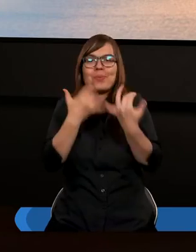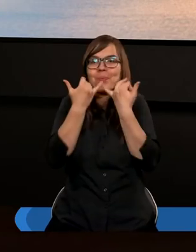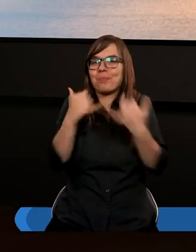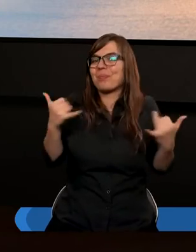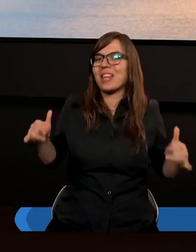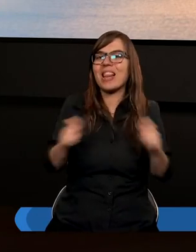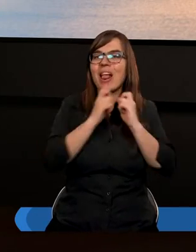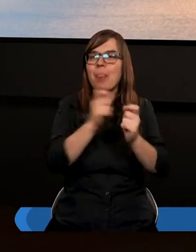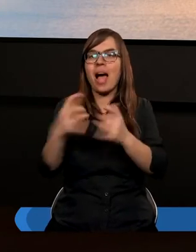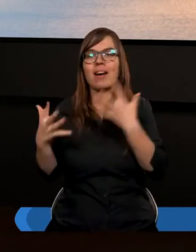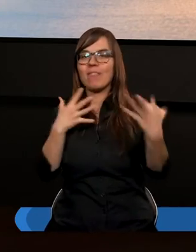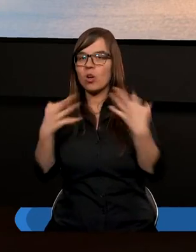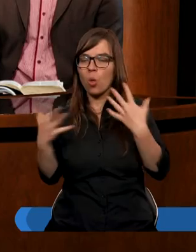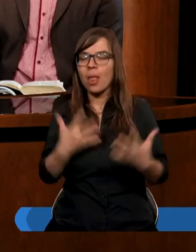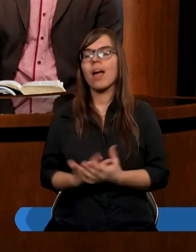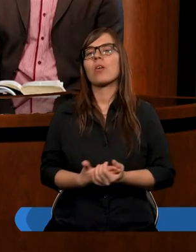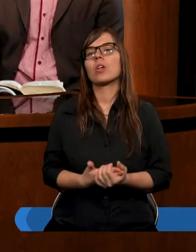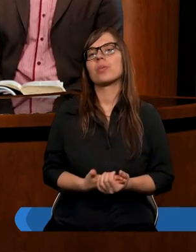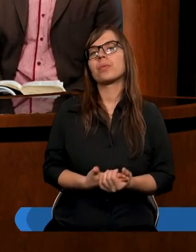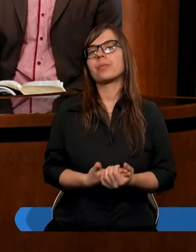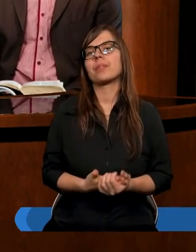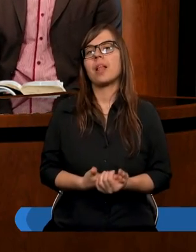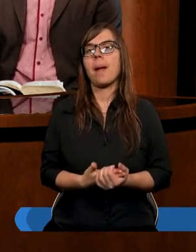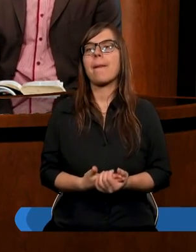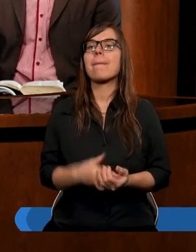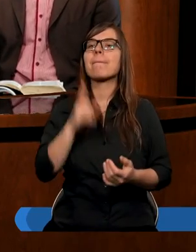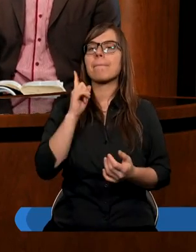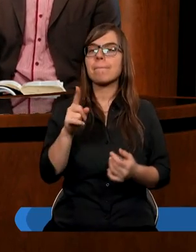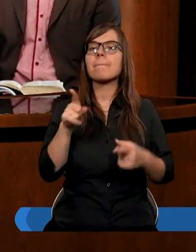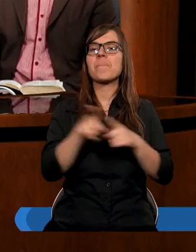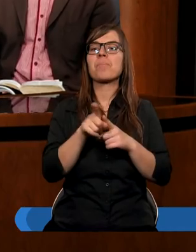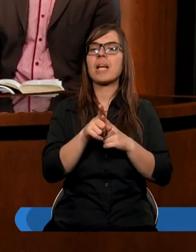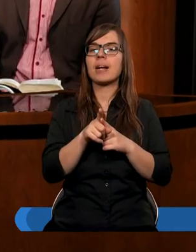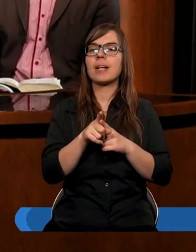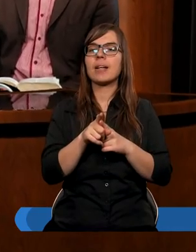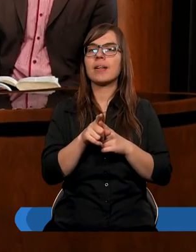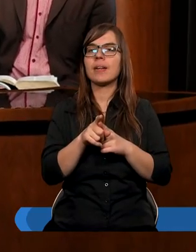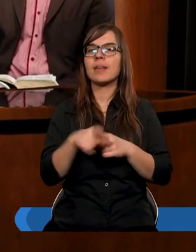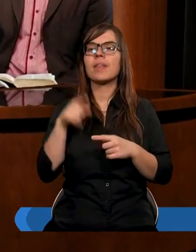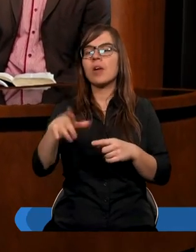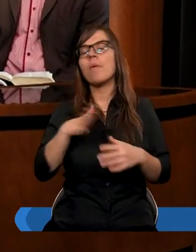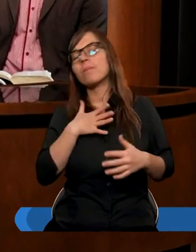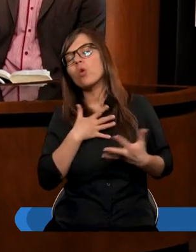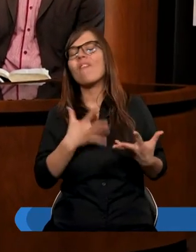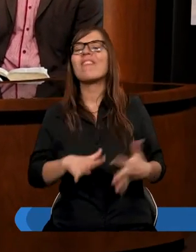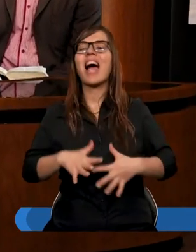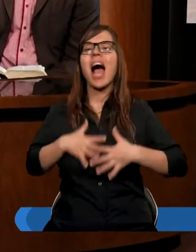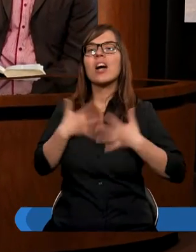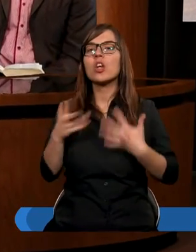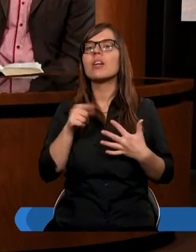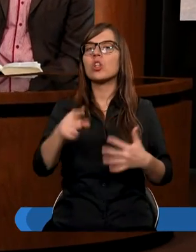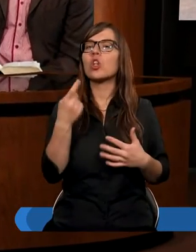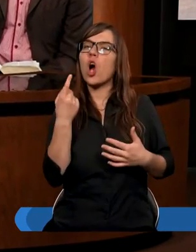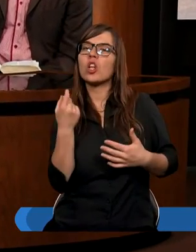inaczej wyglądają tak tutaj czasami można by odnieść takie wrażenie że to troszkę